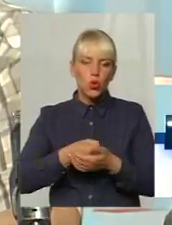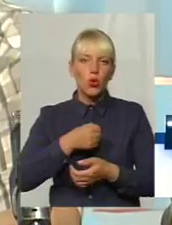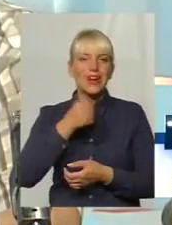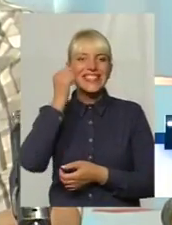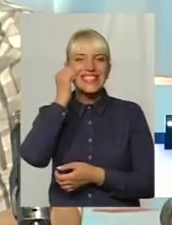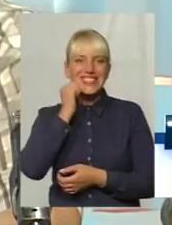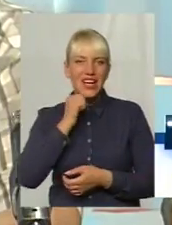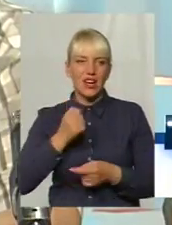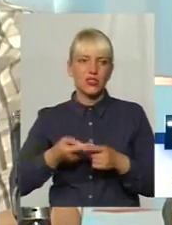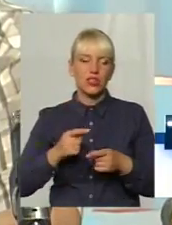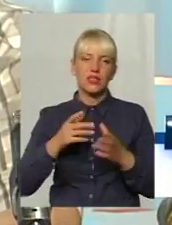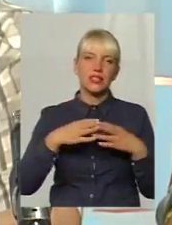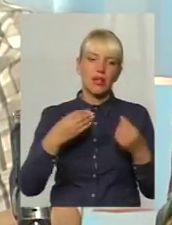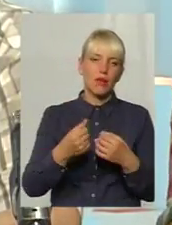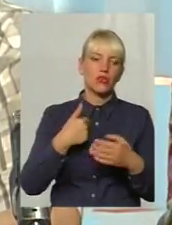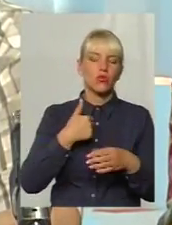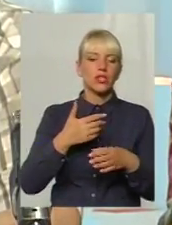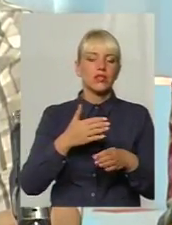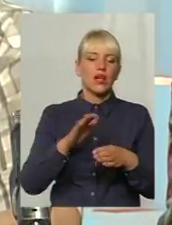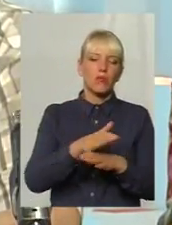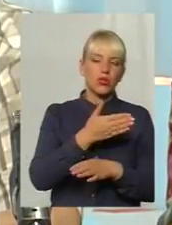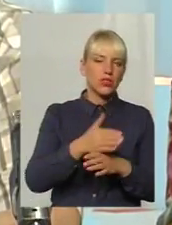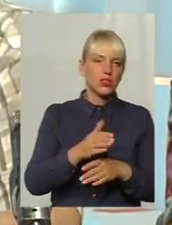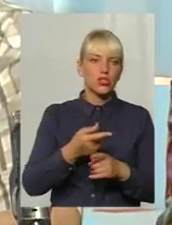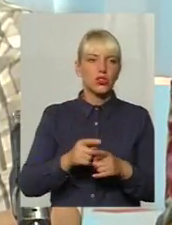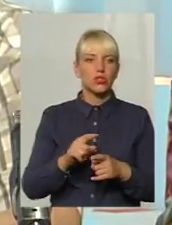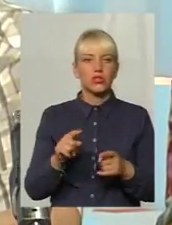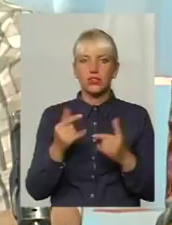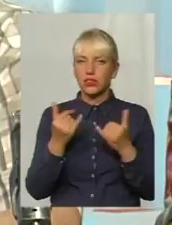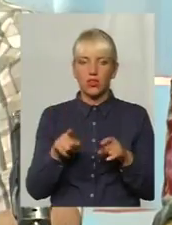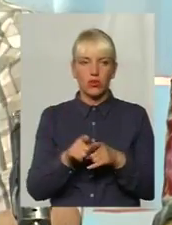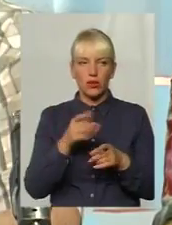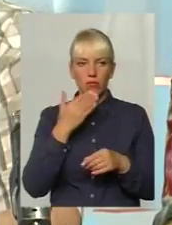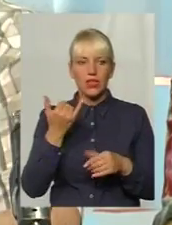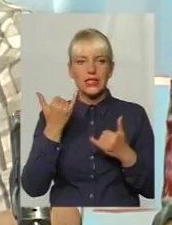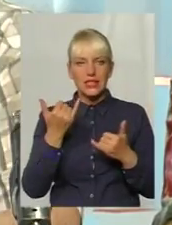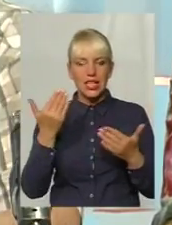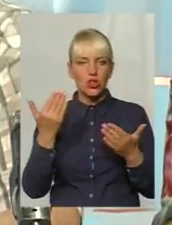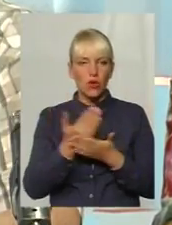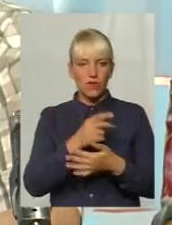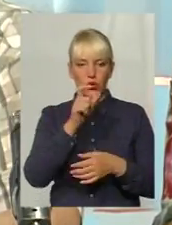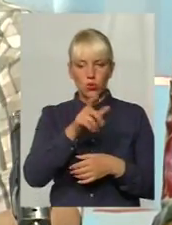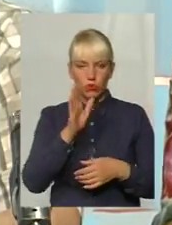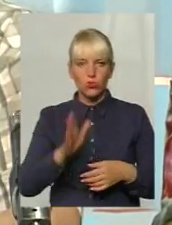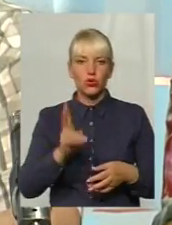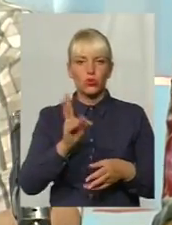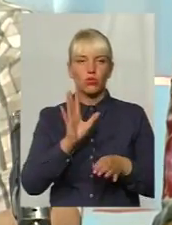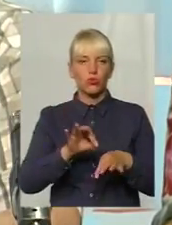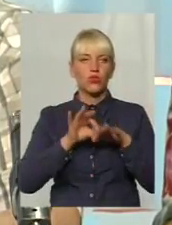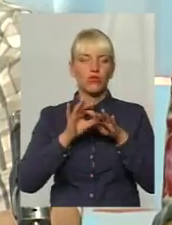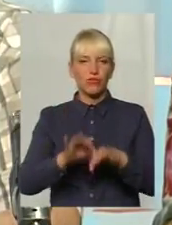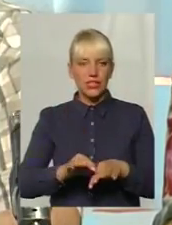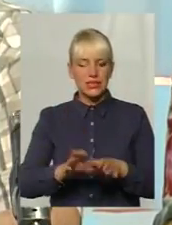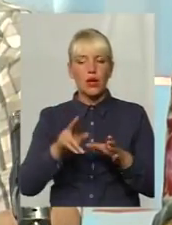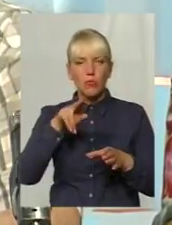розділені, що сімейні, це в нас більше терапевти, педіатри ведуть діток. Зараз у нас прийшли нові кадри, які будуть вести якраз так, як і